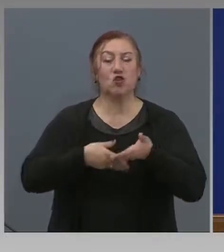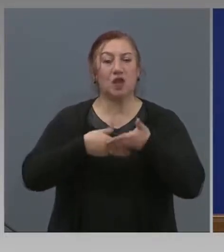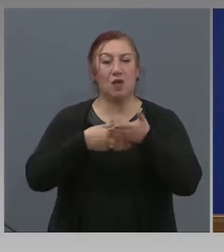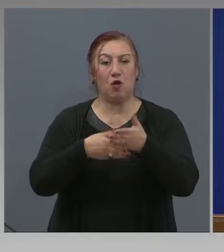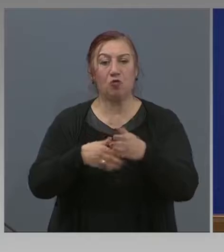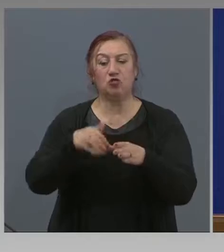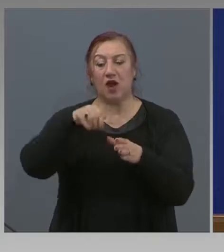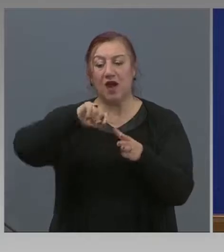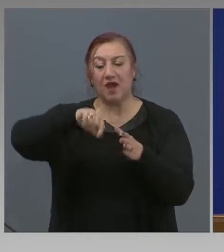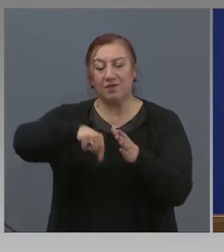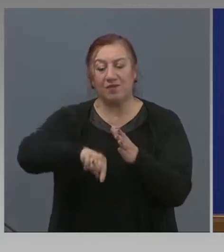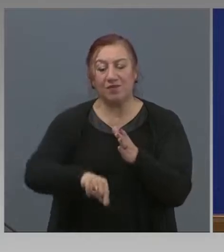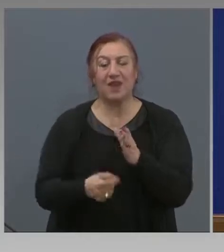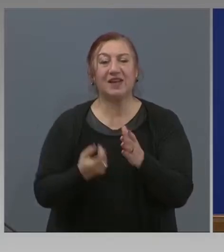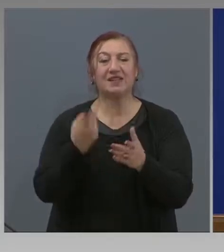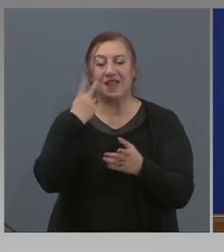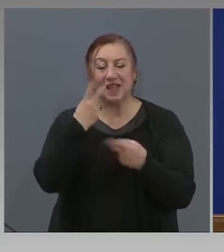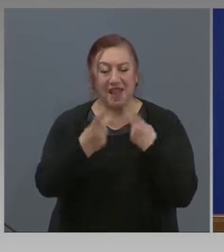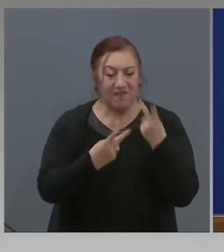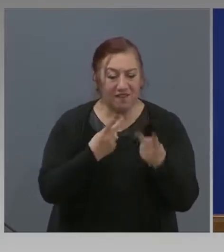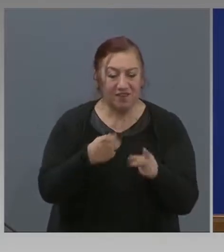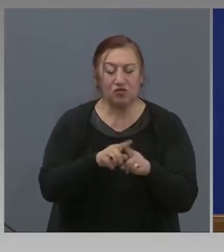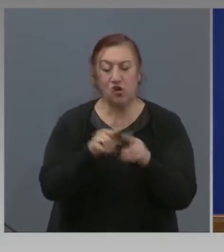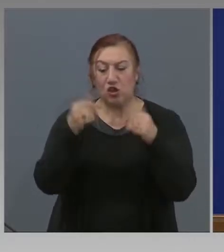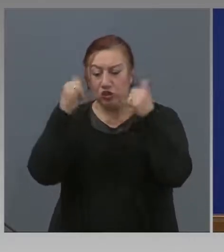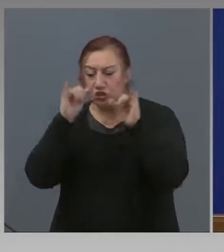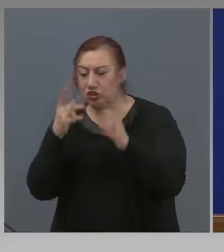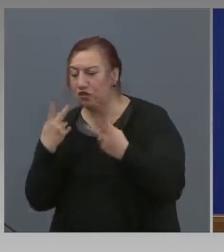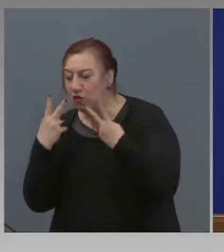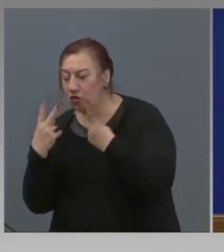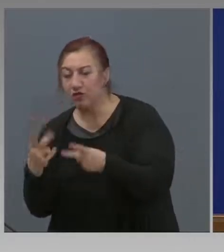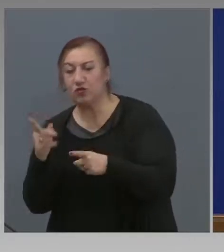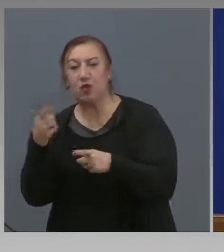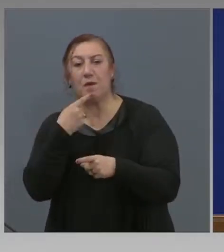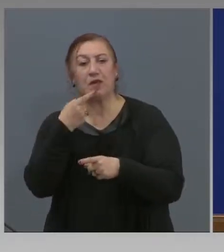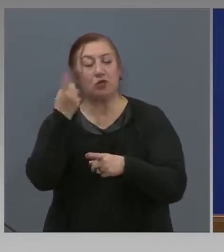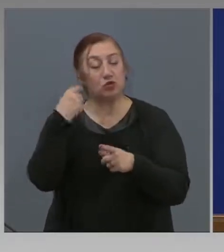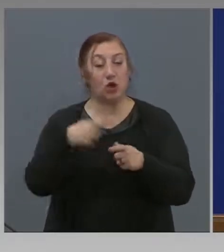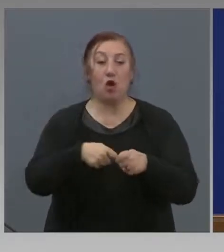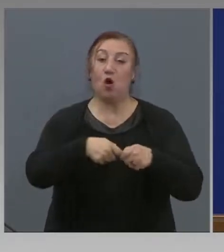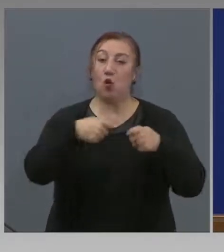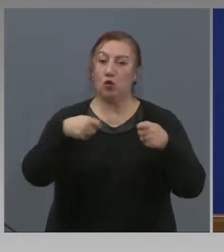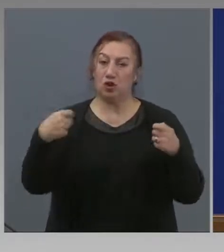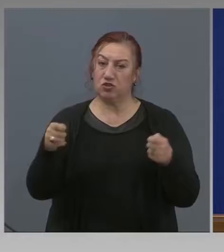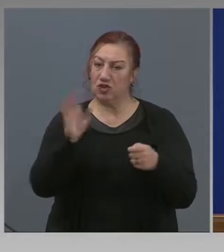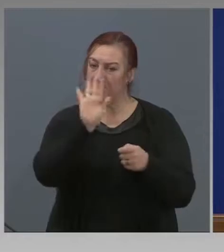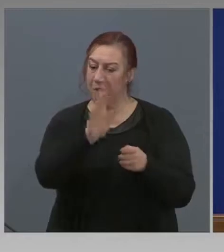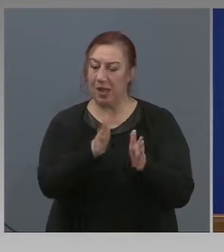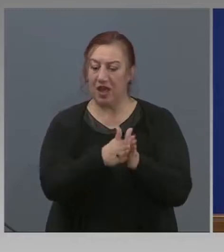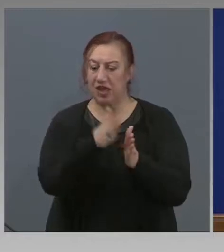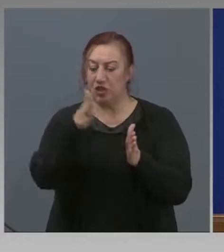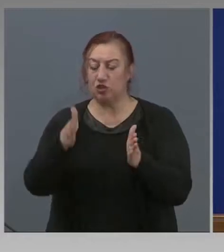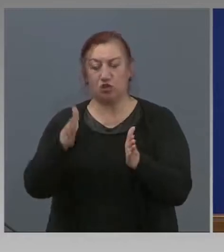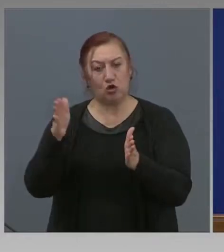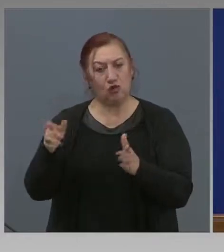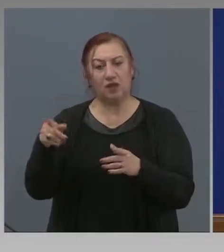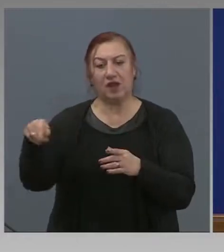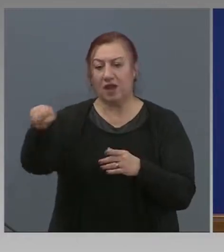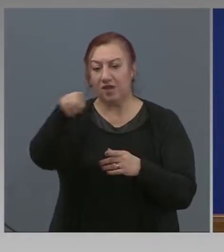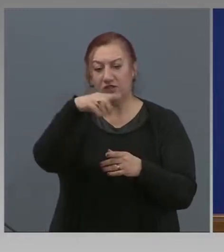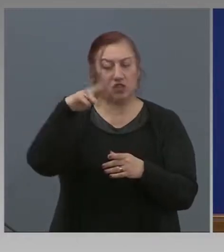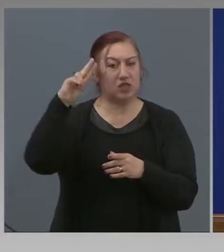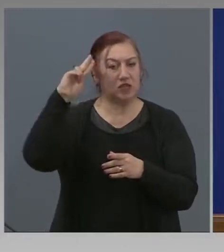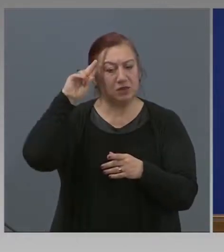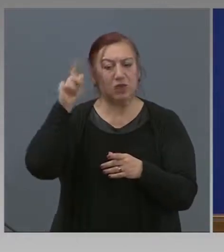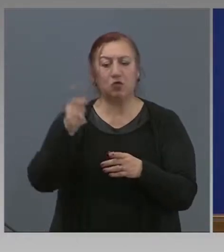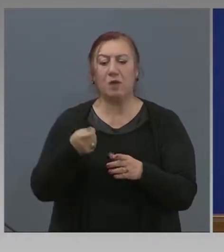растеневътство и животновътство, която беше пусната миналата година, удължаване на сроковите им така, че да си ги изпълнят. Тук влизат